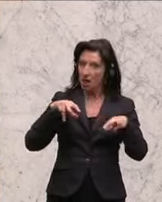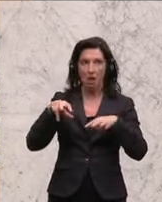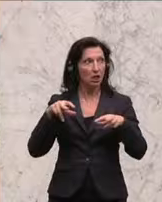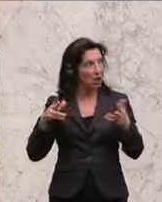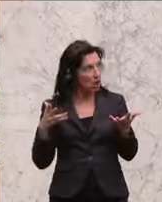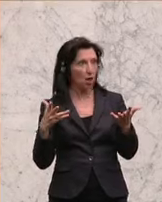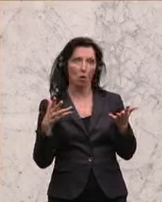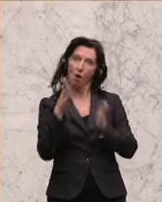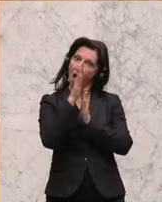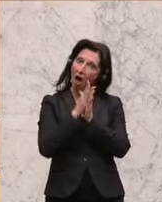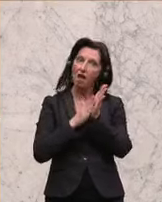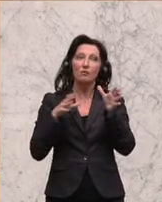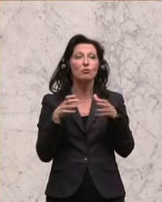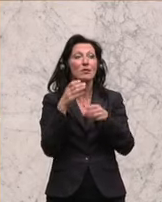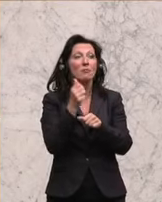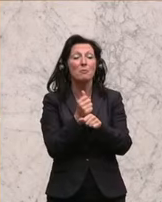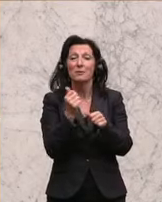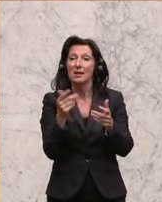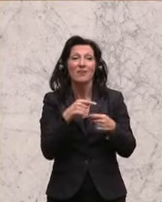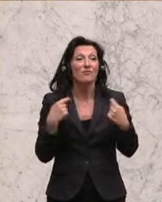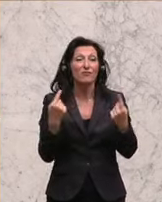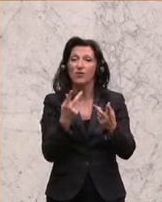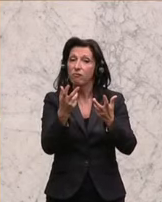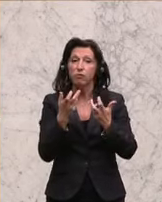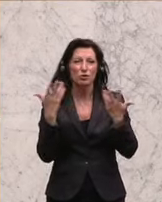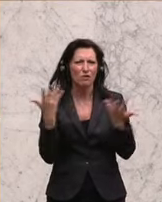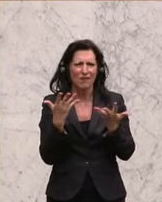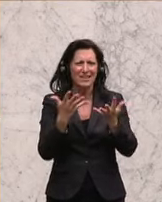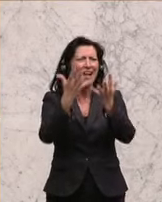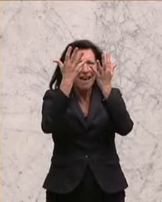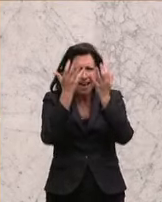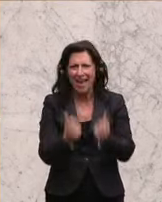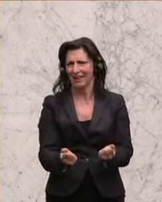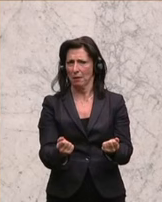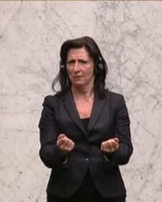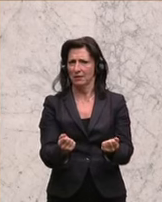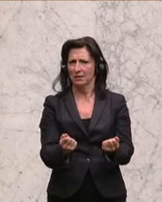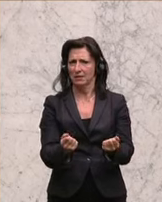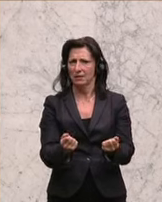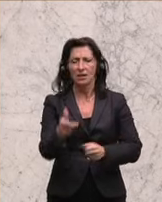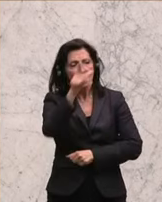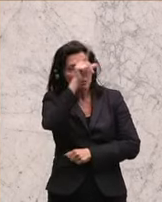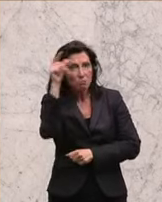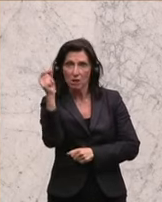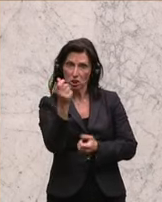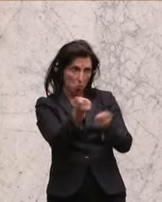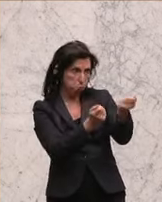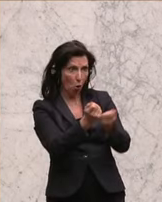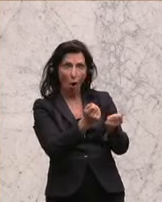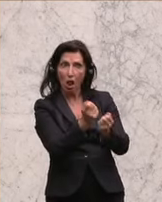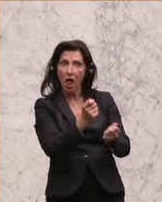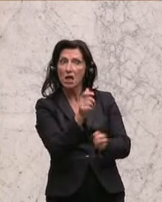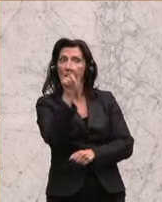Ergebnisse wollen. Denn die Menschen wählen uns als Politikerinnen und Politiker,